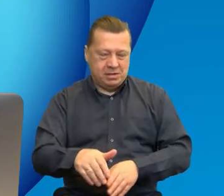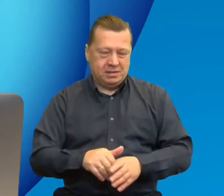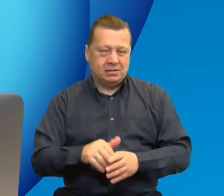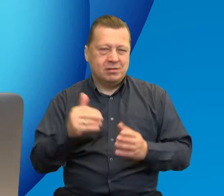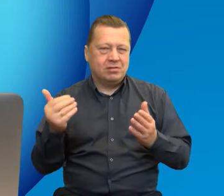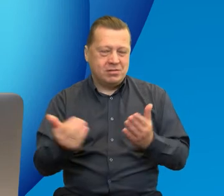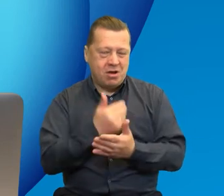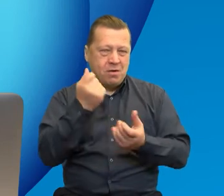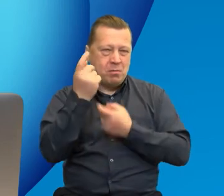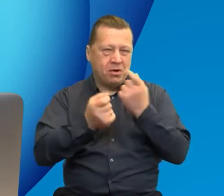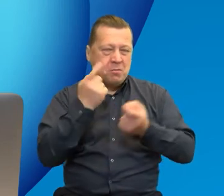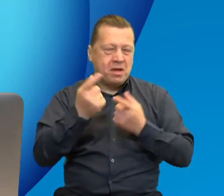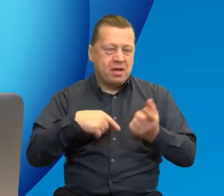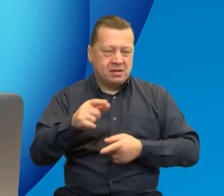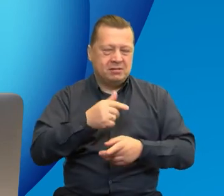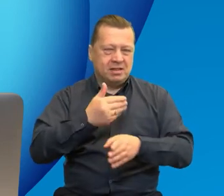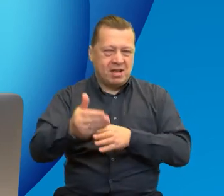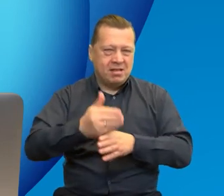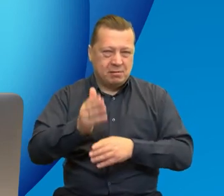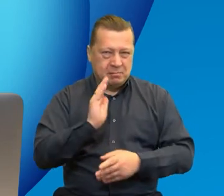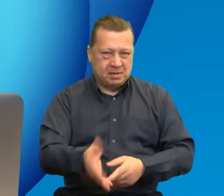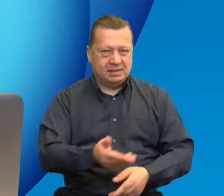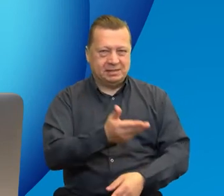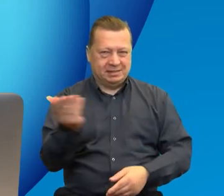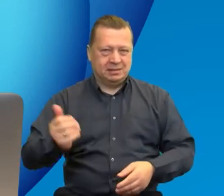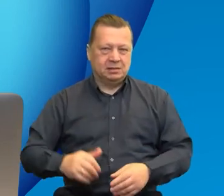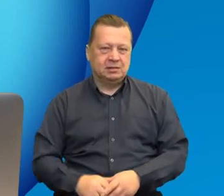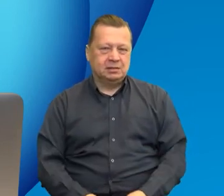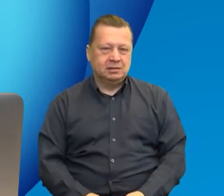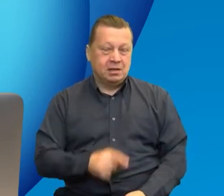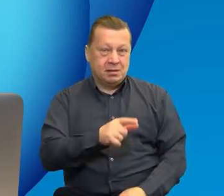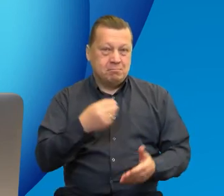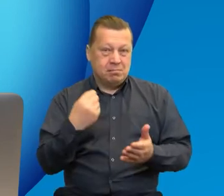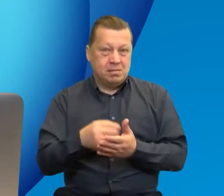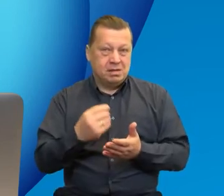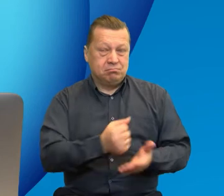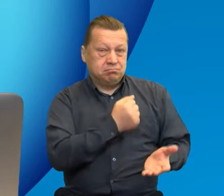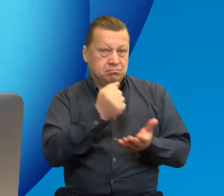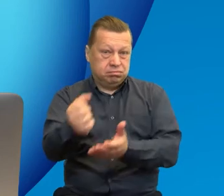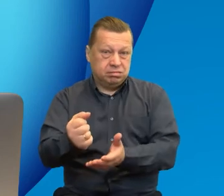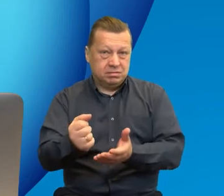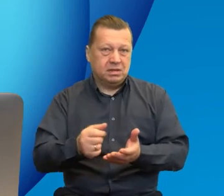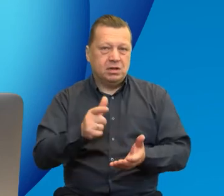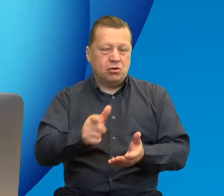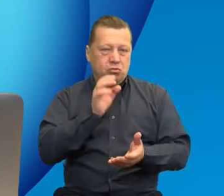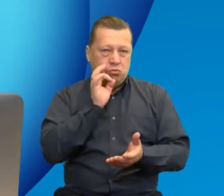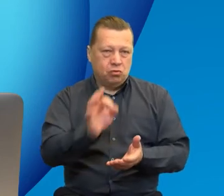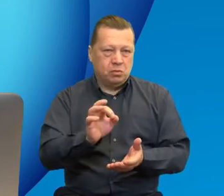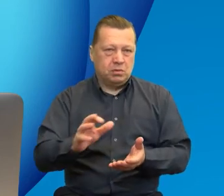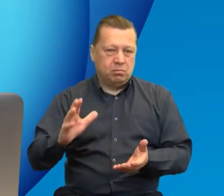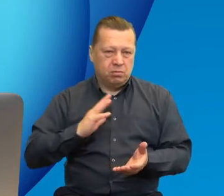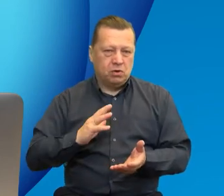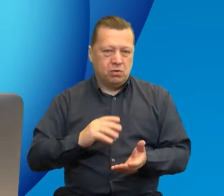pomysły i że te środki po prostu zostały bardzo sensownie,